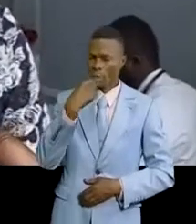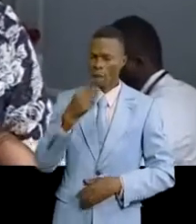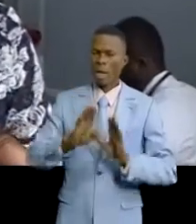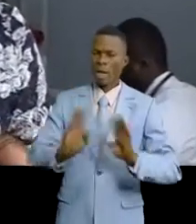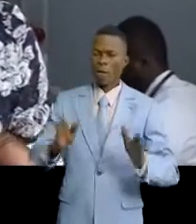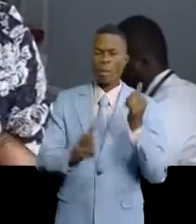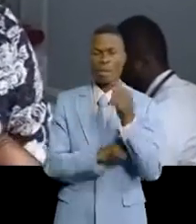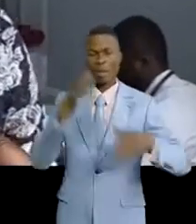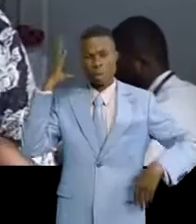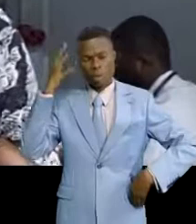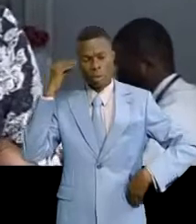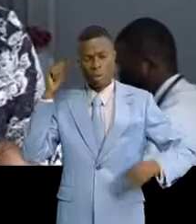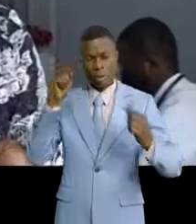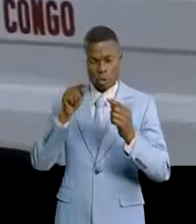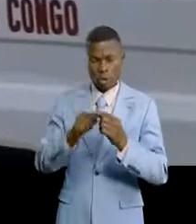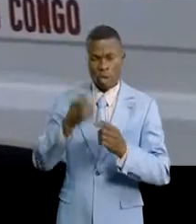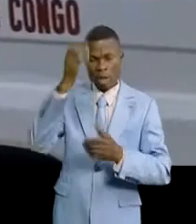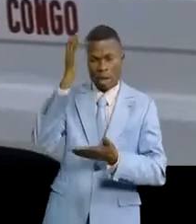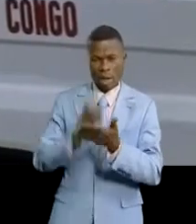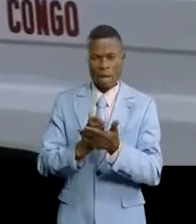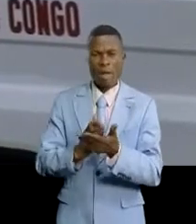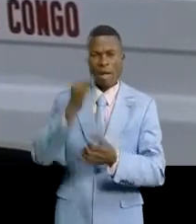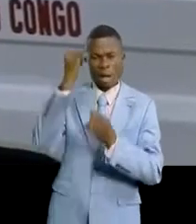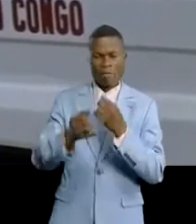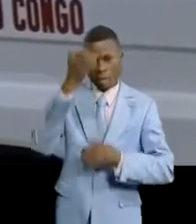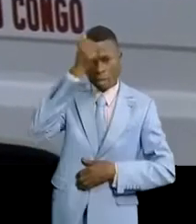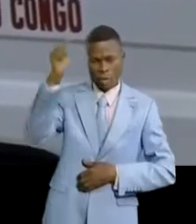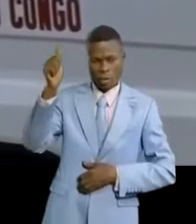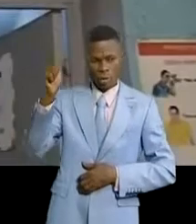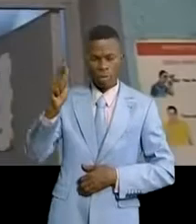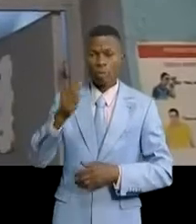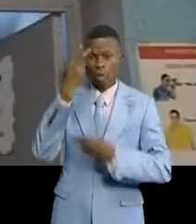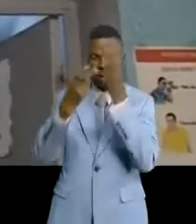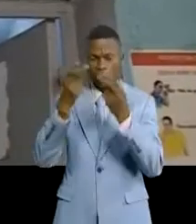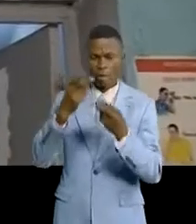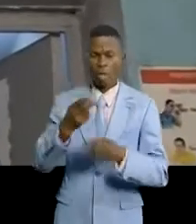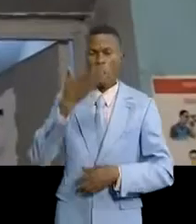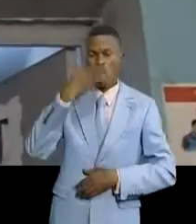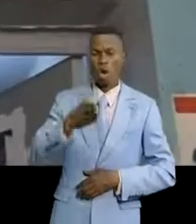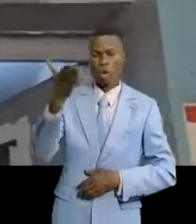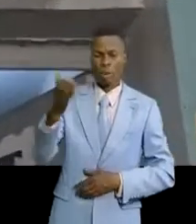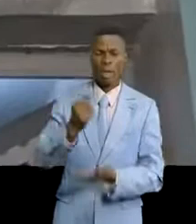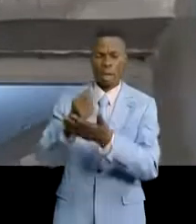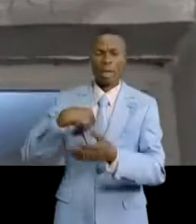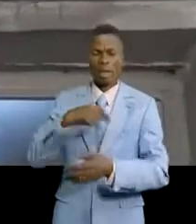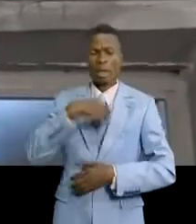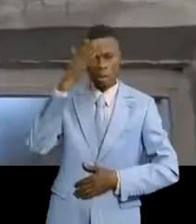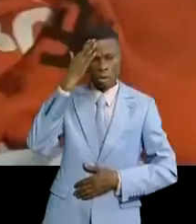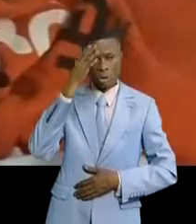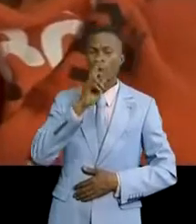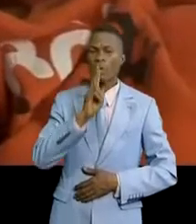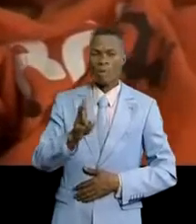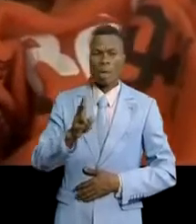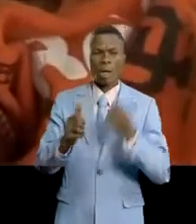aux malades jusqu'à leur sortie. Notre passage à la pédiatrie des Kalembelembe nous a permis de savoir si les